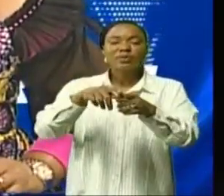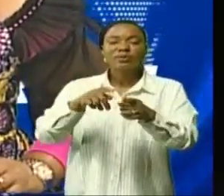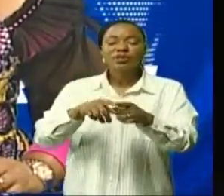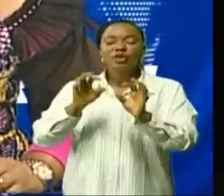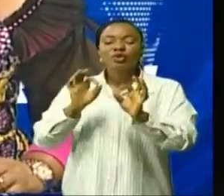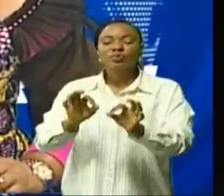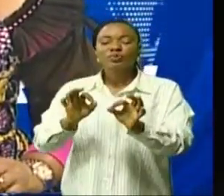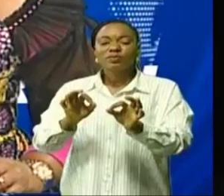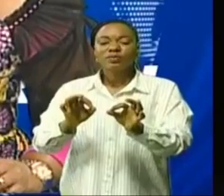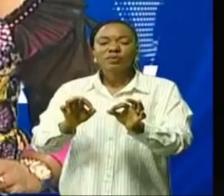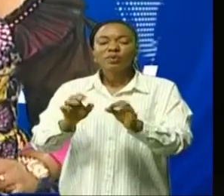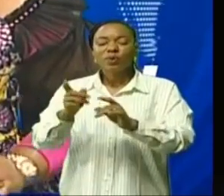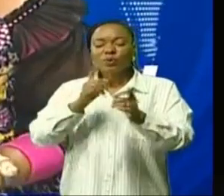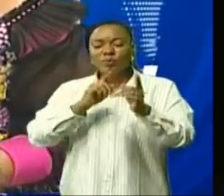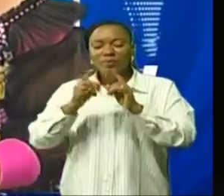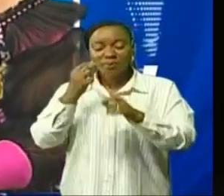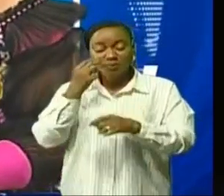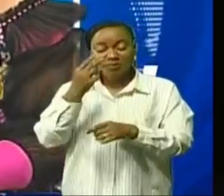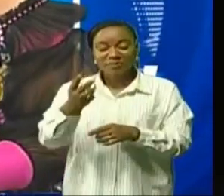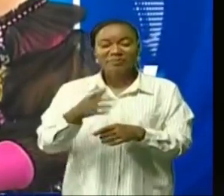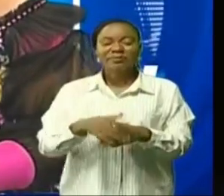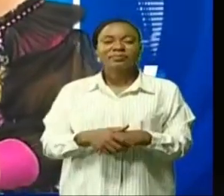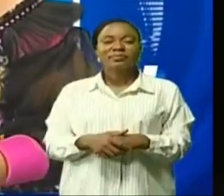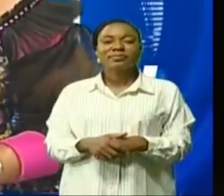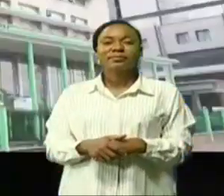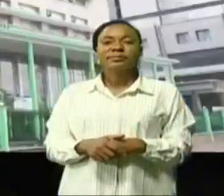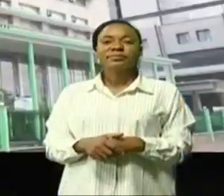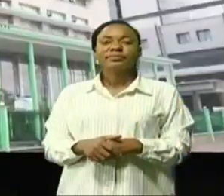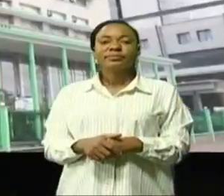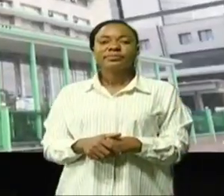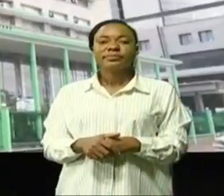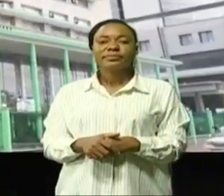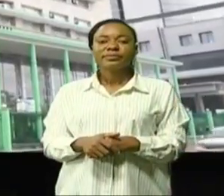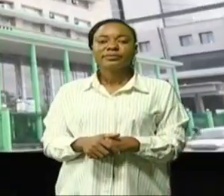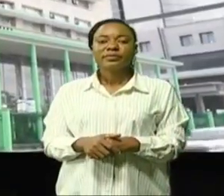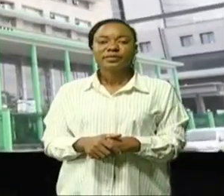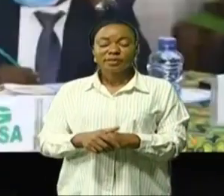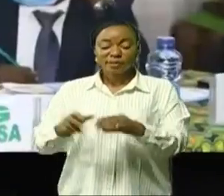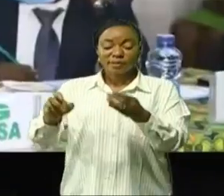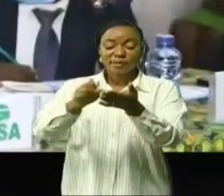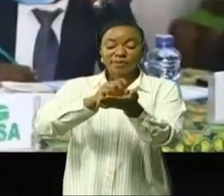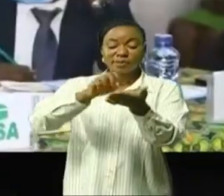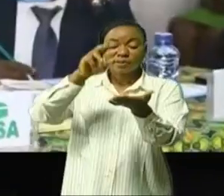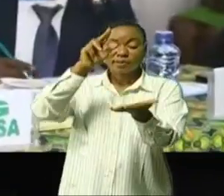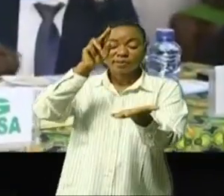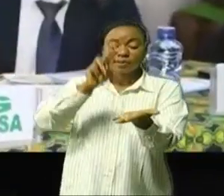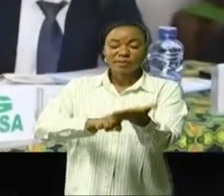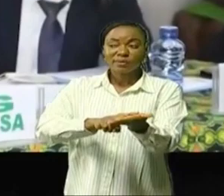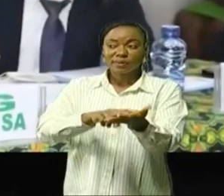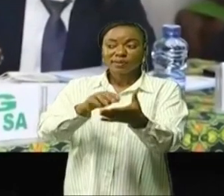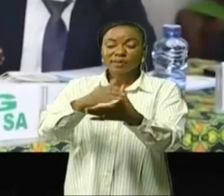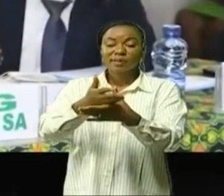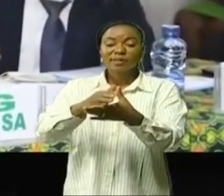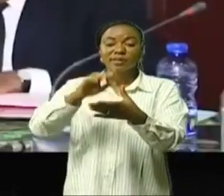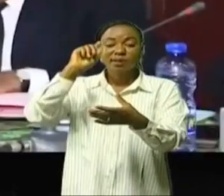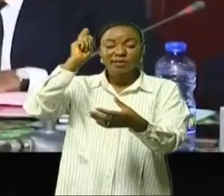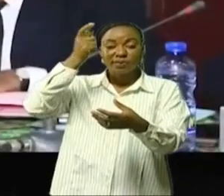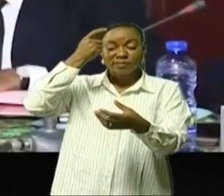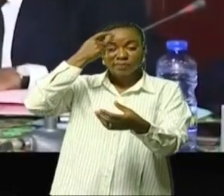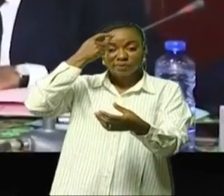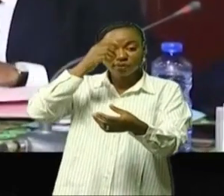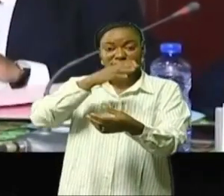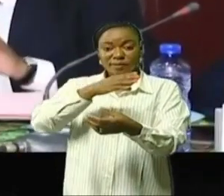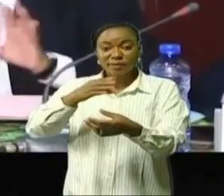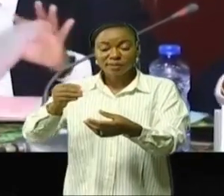nouvelles modalités. Les détails avec Angèle Mabiel Alantou. Après le contrat d'amodiation signé entre la partie gouvernementale et